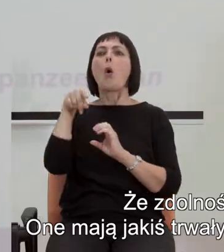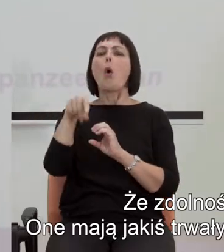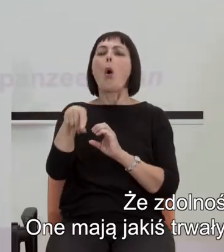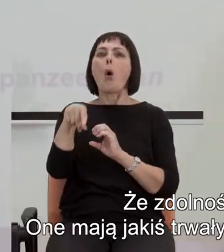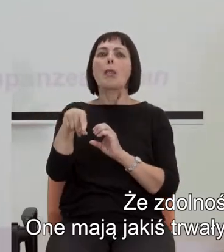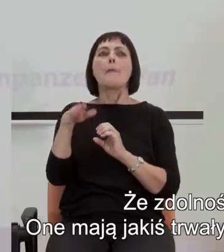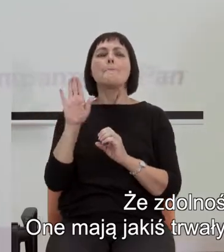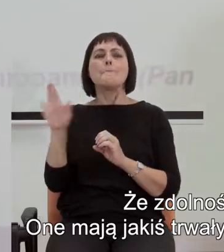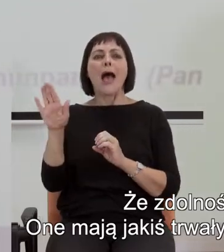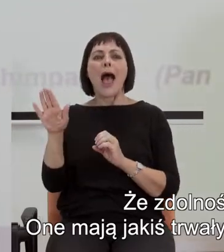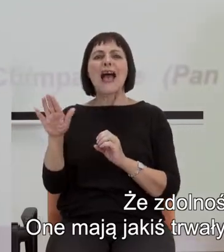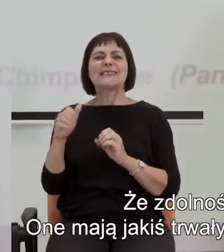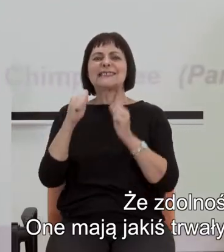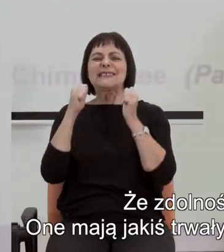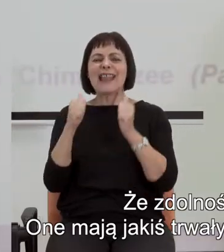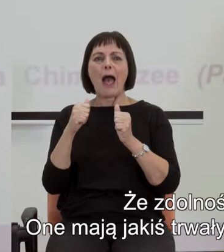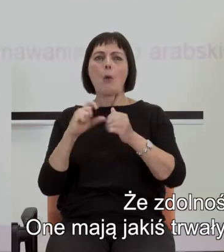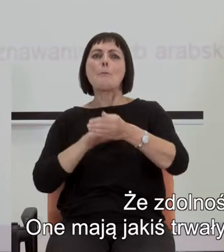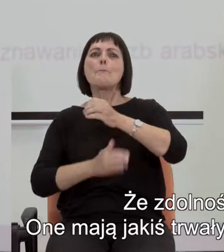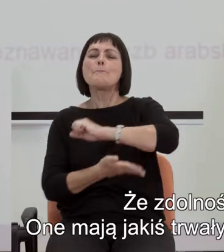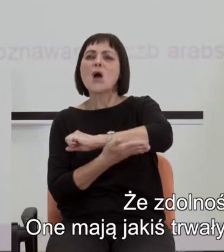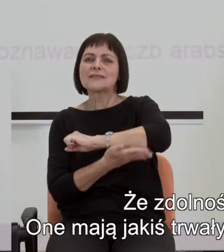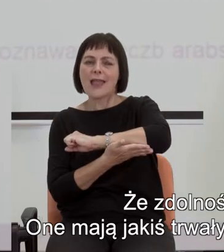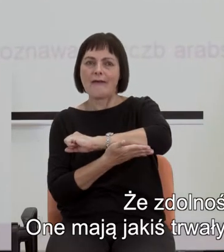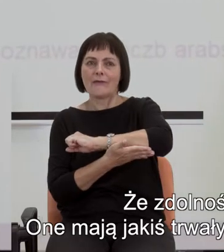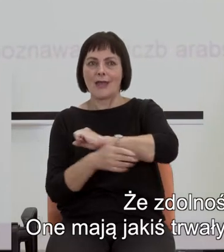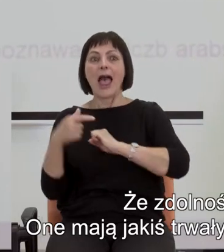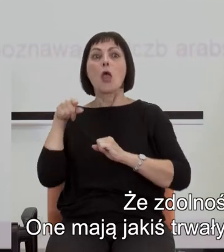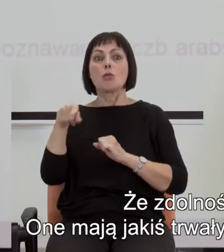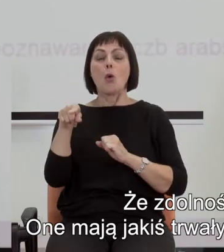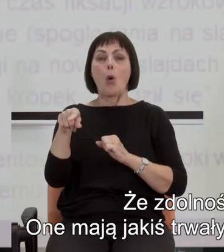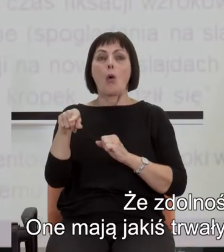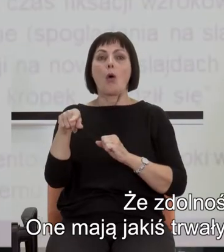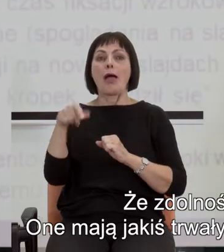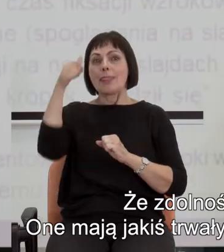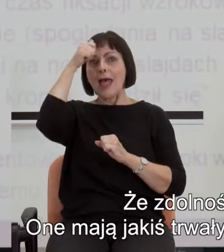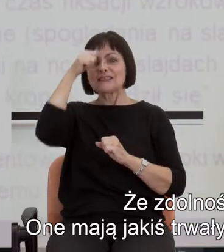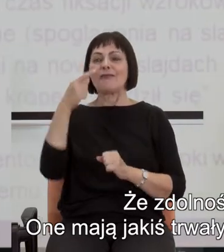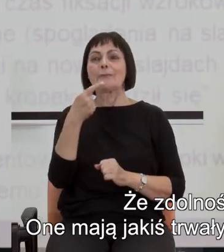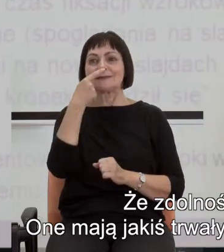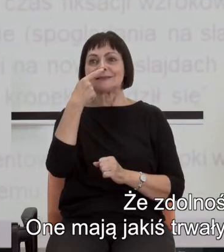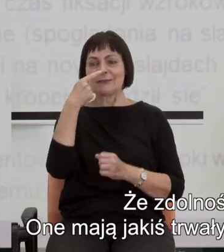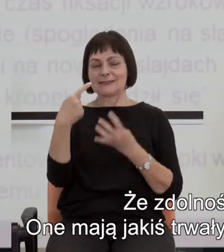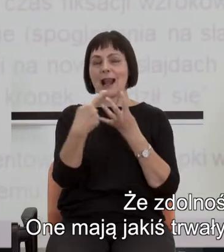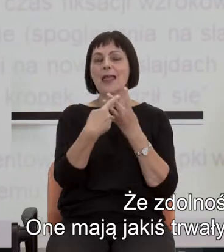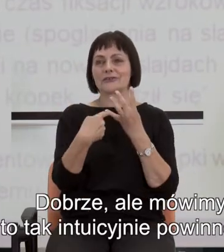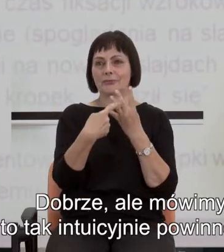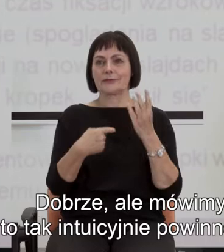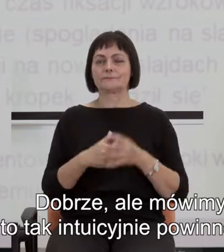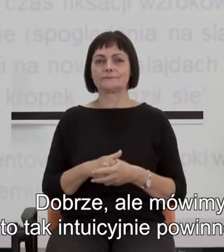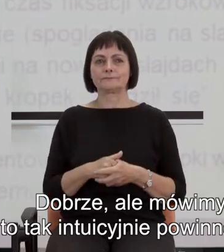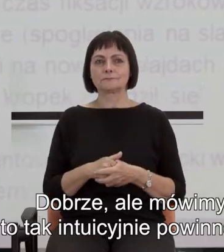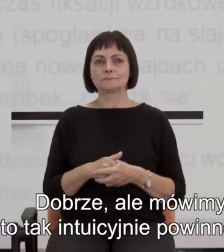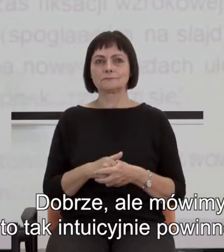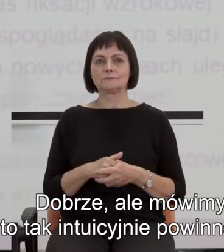jakiś trwały fundament, który nazywamy właśnie zmysłem liczby. No